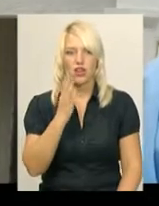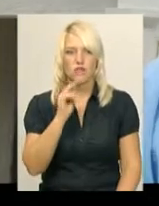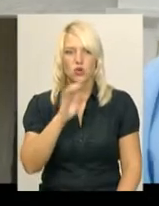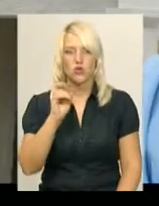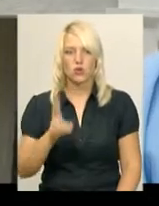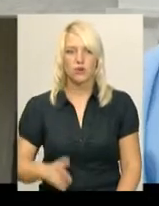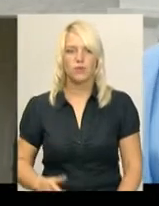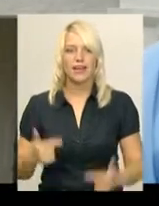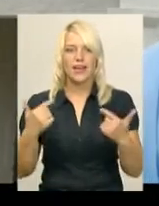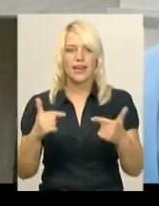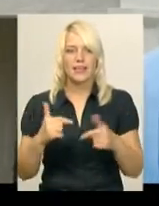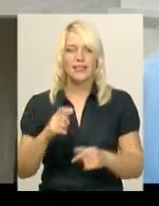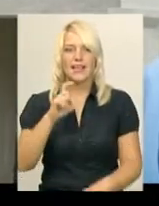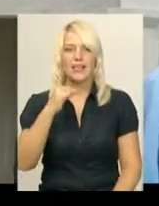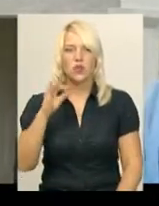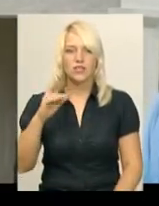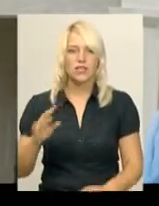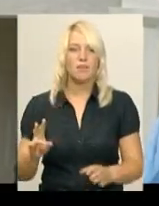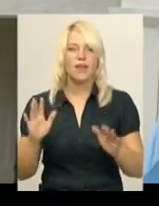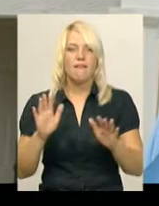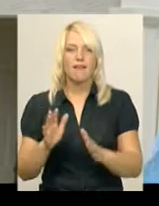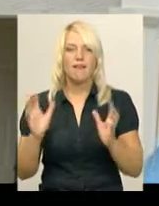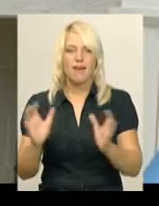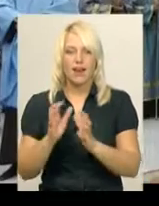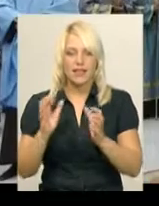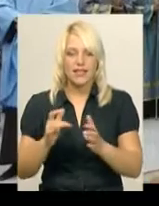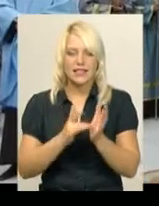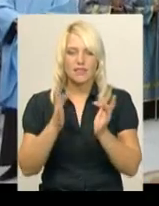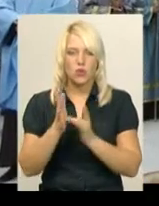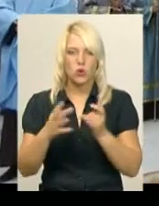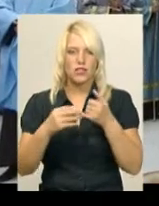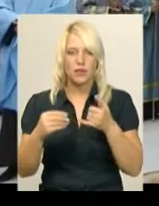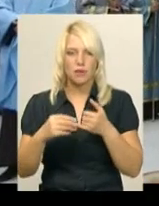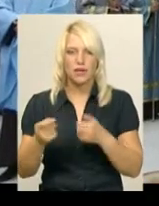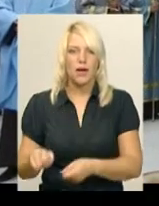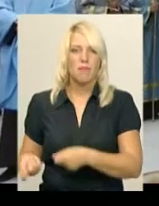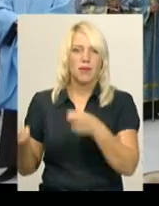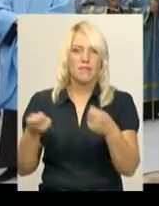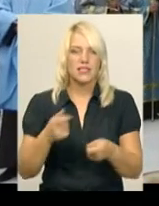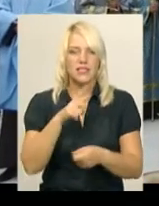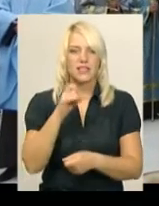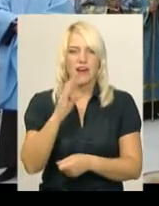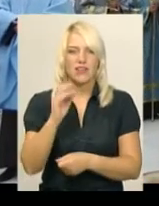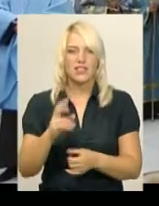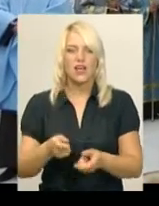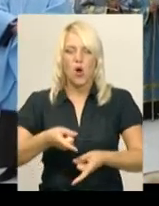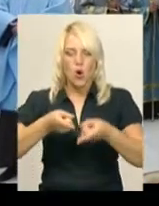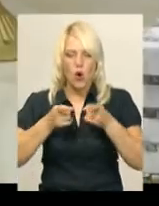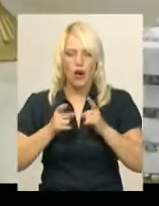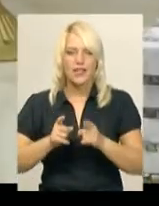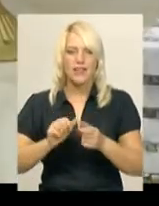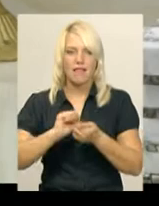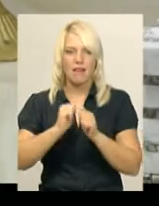Гість з Єрусалиму, охранитель святої землі Франческо Патон, привіз до Заваниці оригінальний камінець з гробу